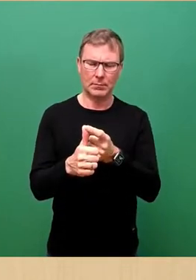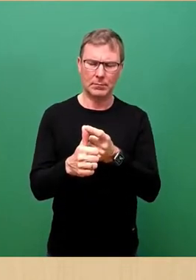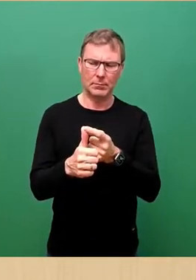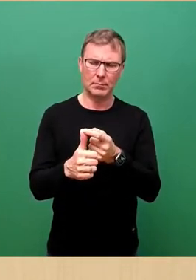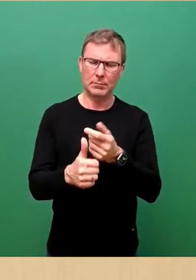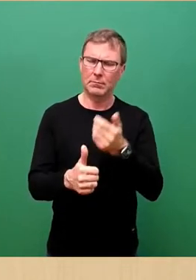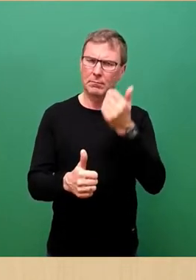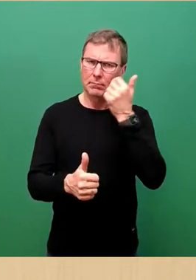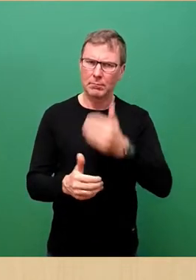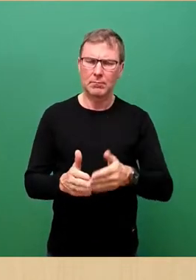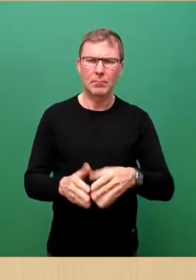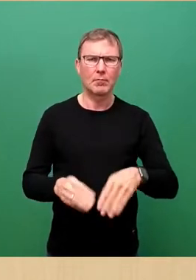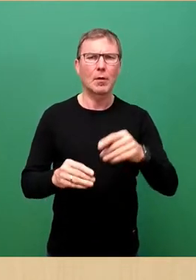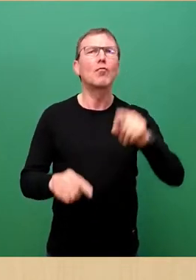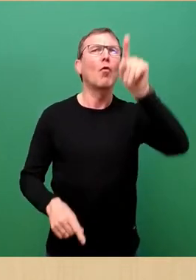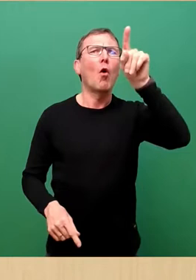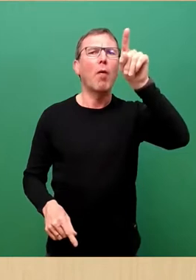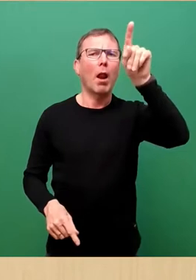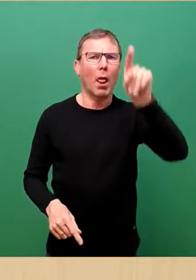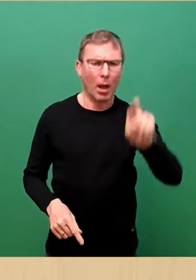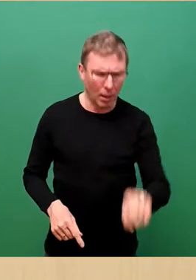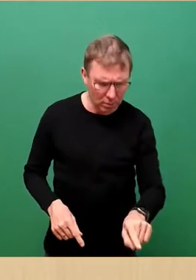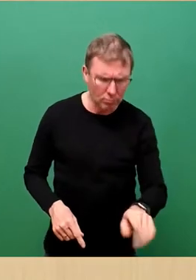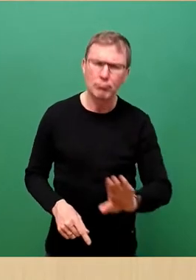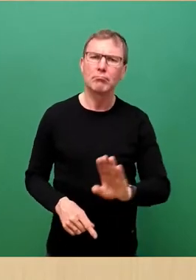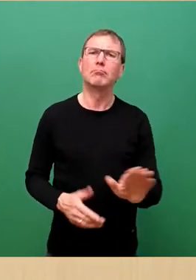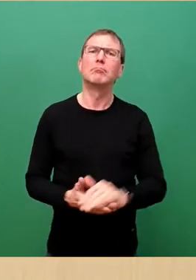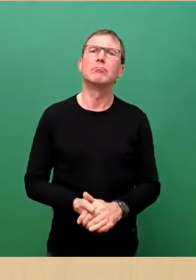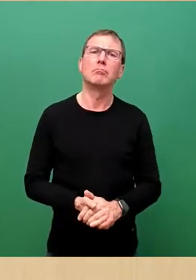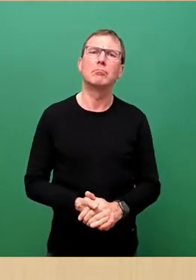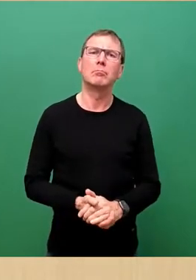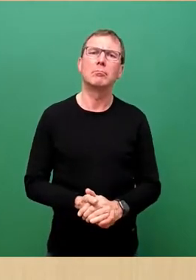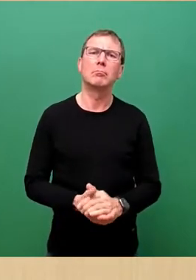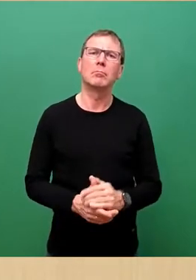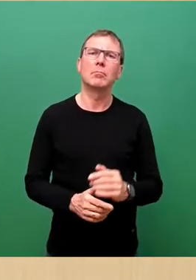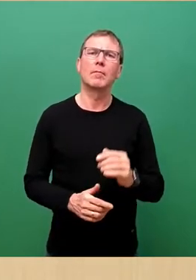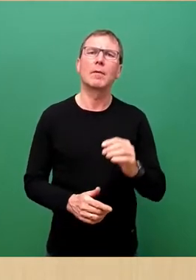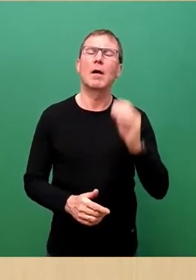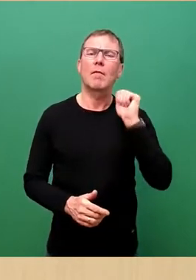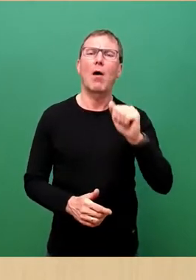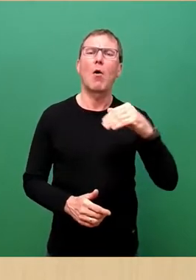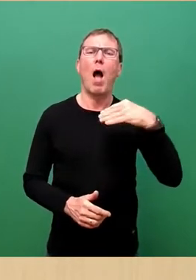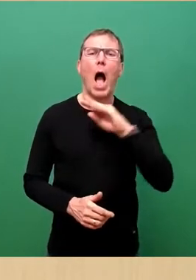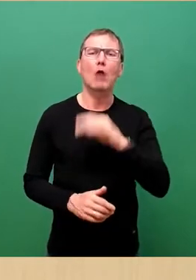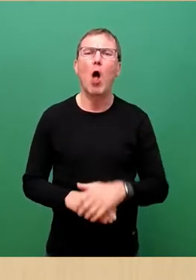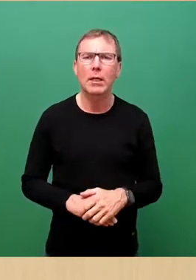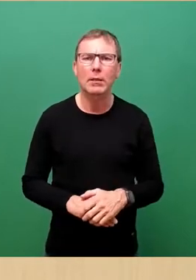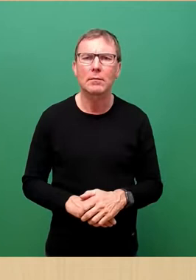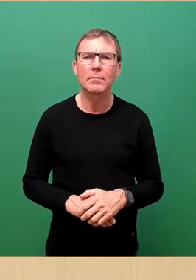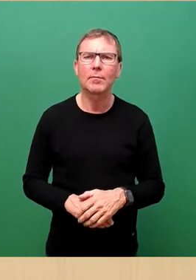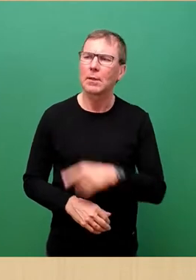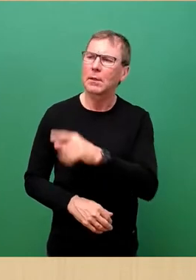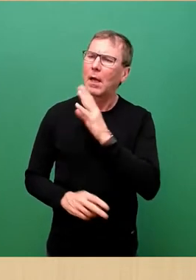beginnen, einfach mal von oben nach unten in der Reihenfolge. Frau Arnold, Ihnen ist